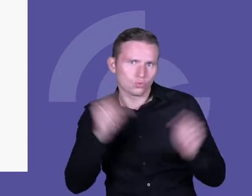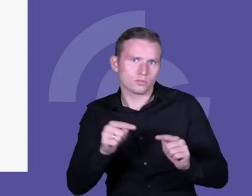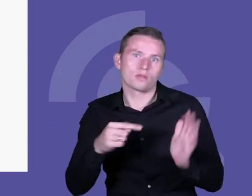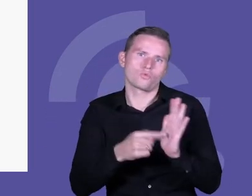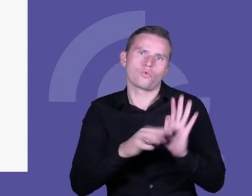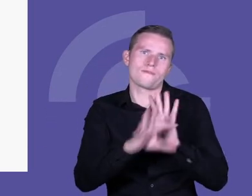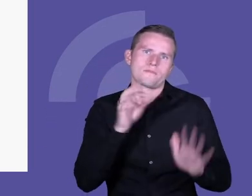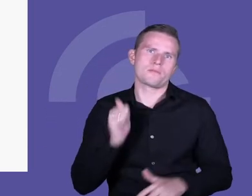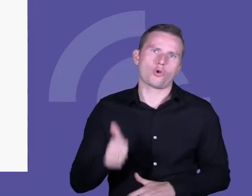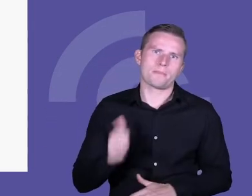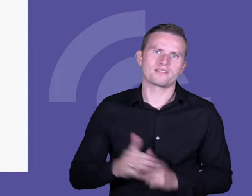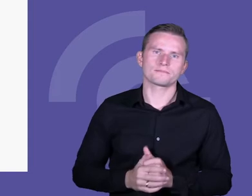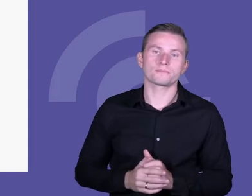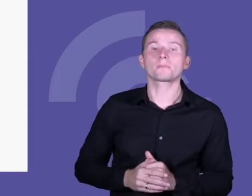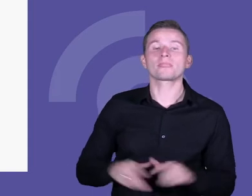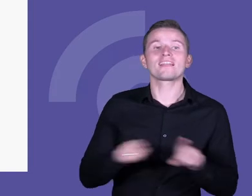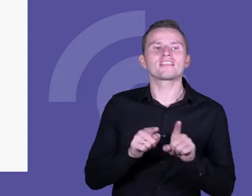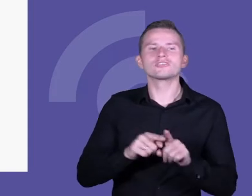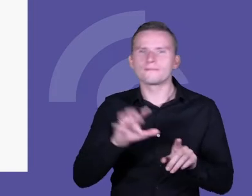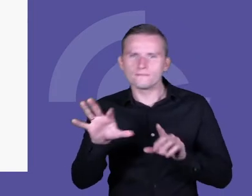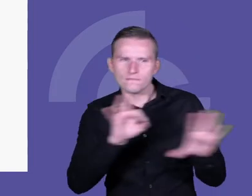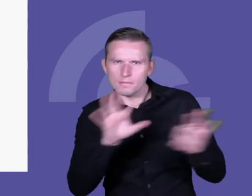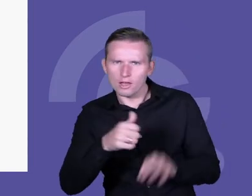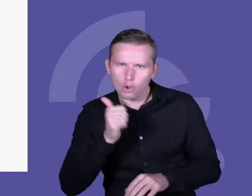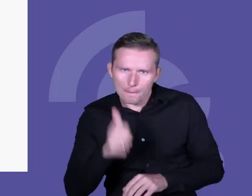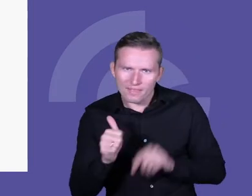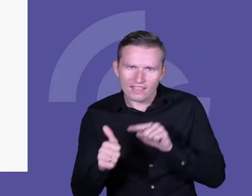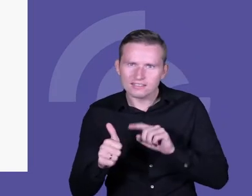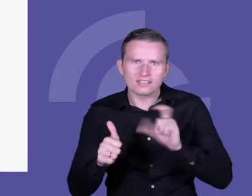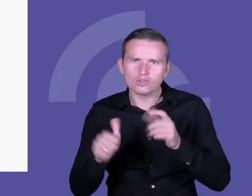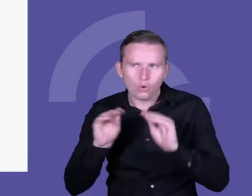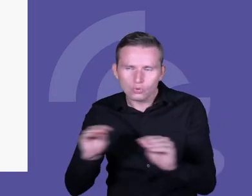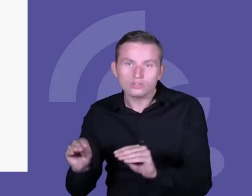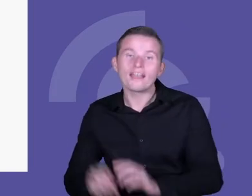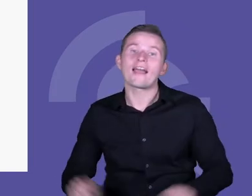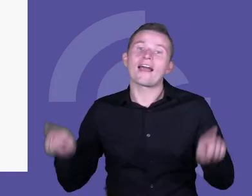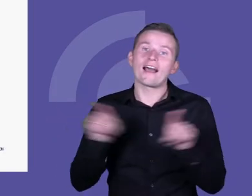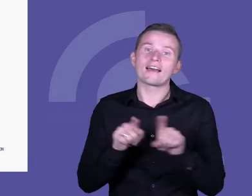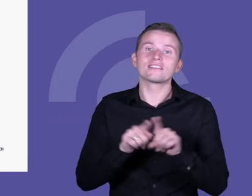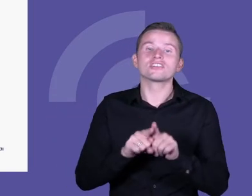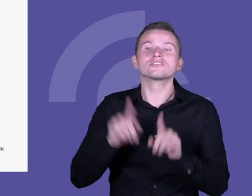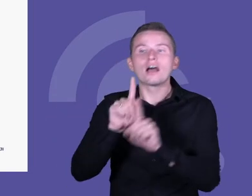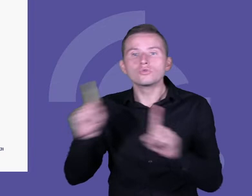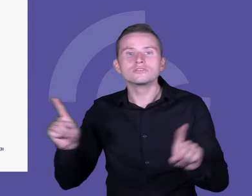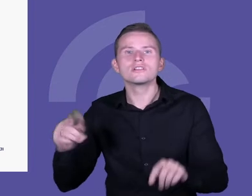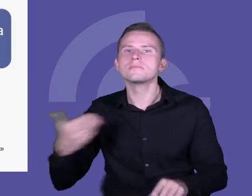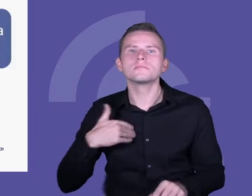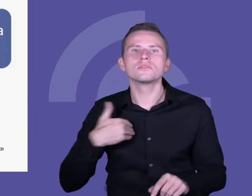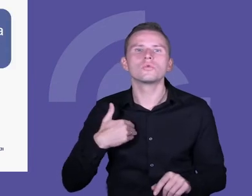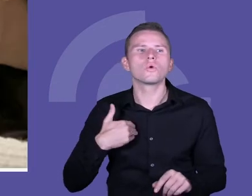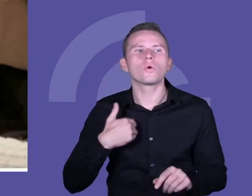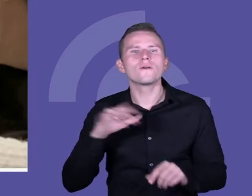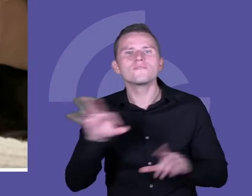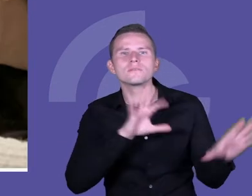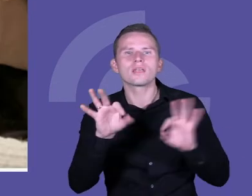Poza wyborem kompetencji, nauczyciele, nauczycielki dokonywali wyboru także, tak jak Jędrzej już